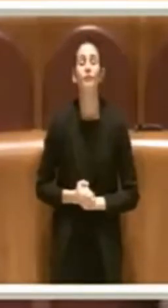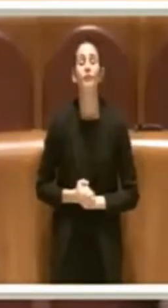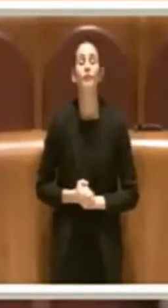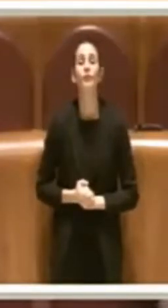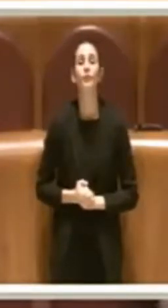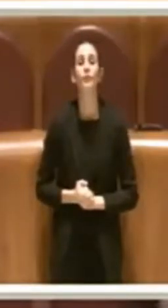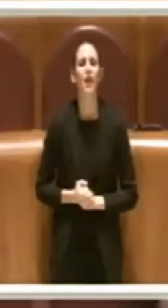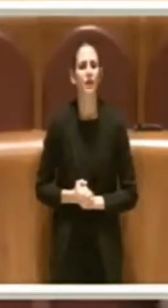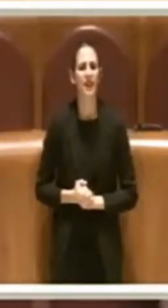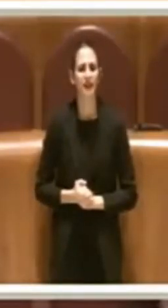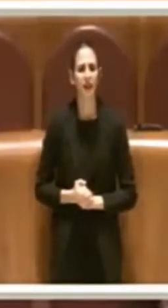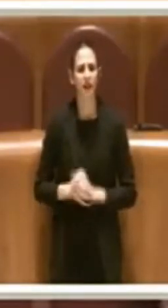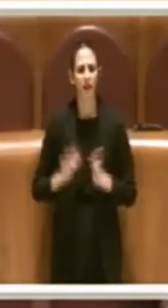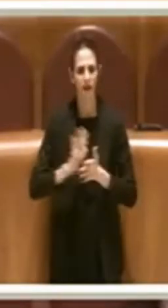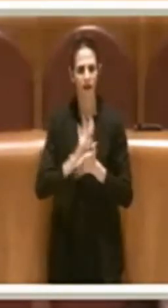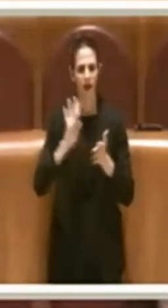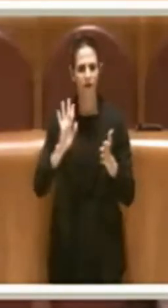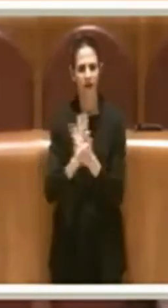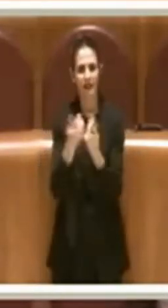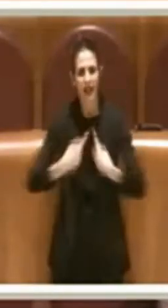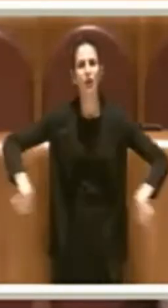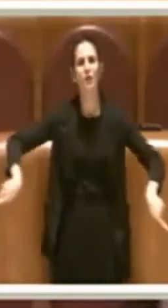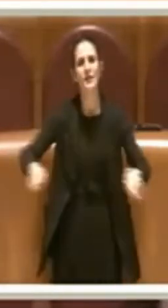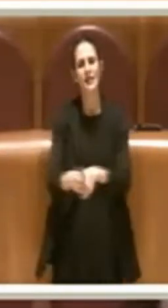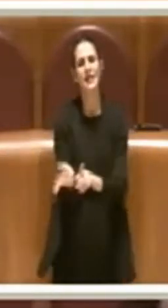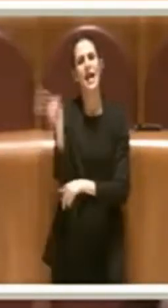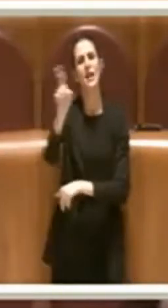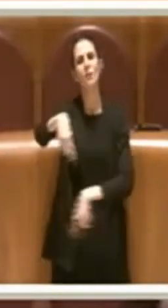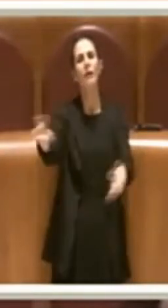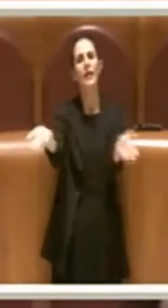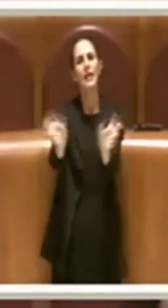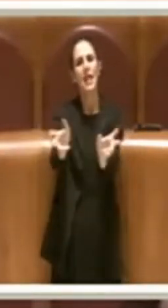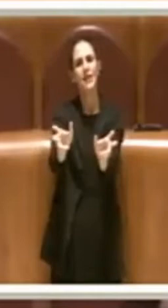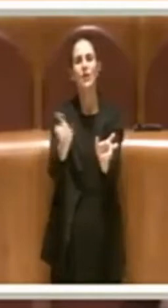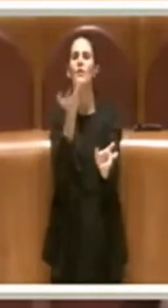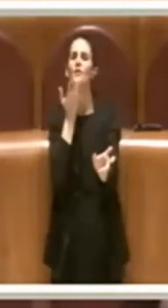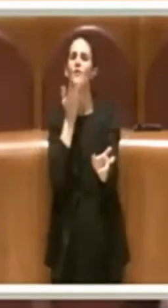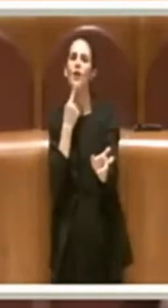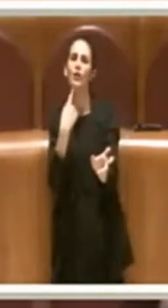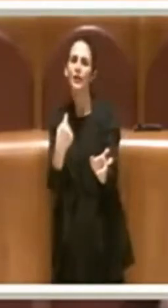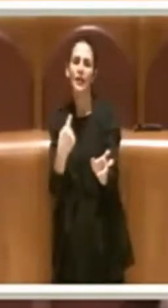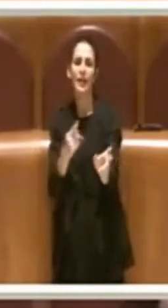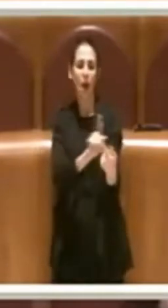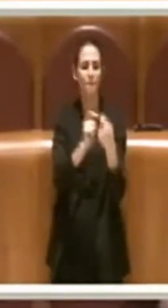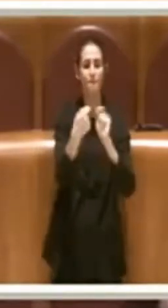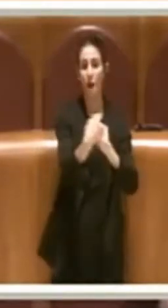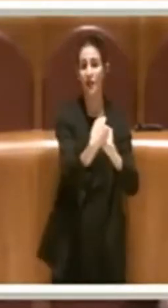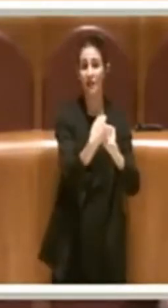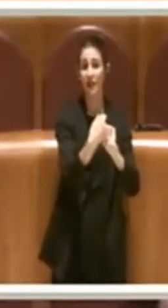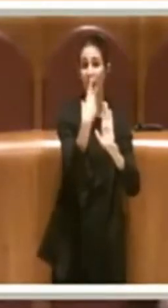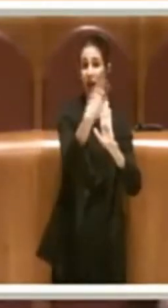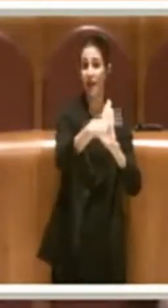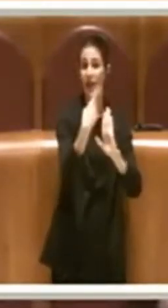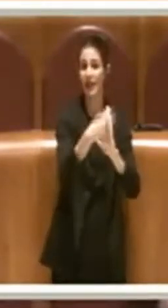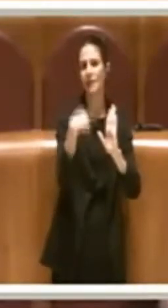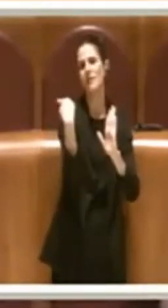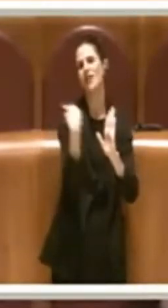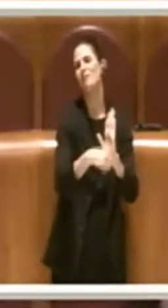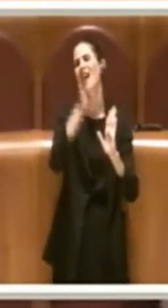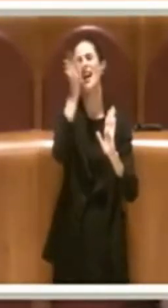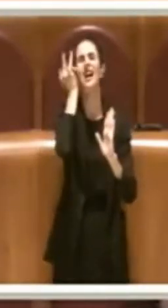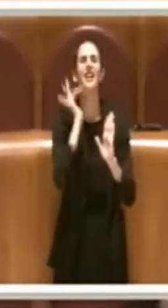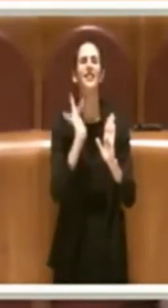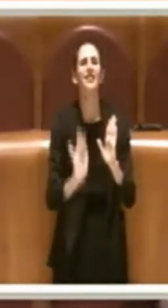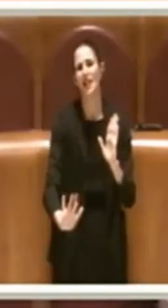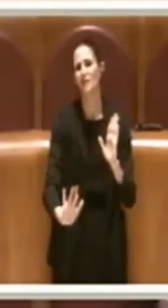anche in streaming, approfitto, a parte la modifica della delibera, che ripeto è semplicissima, per espletare il mio dovere,